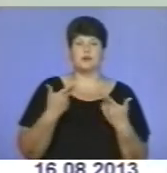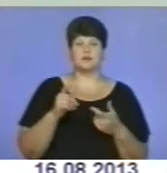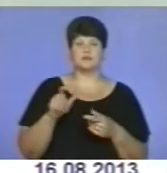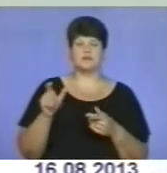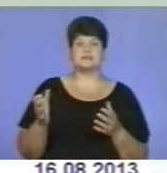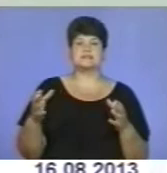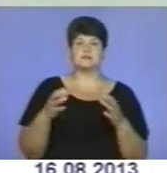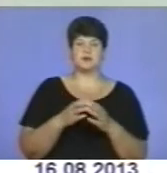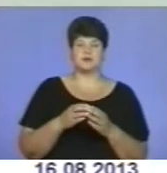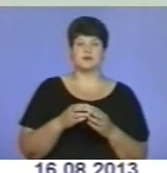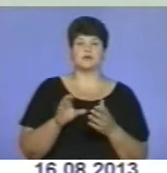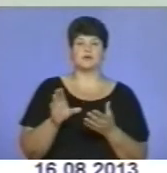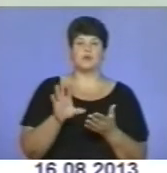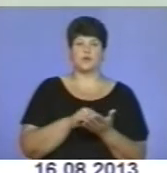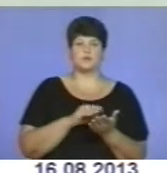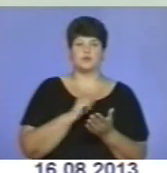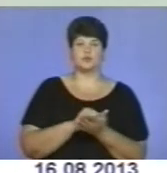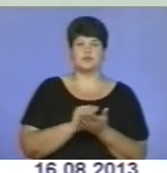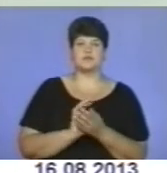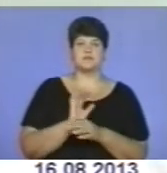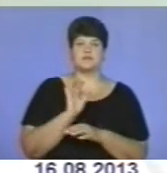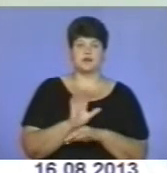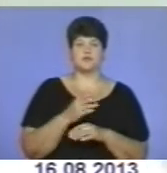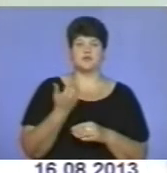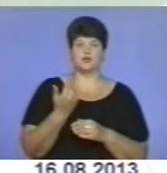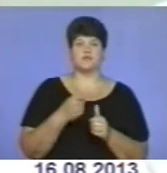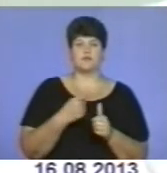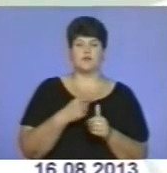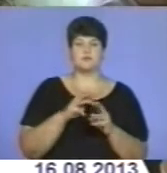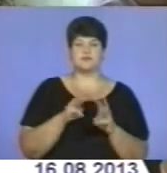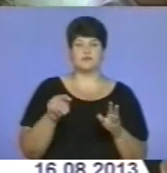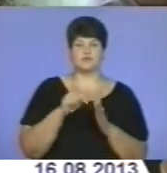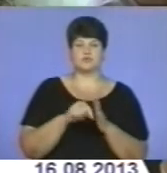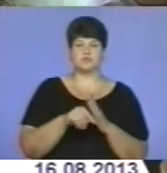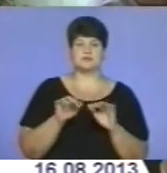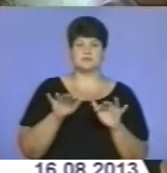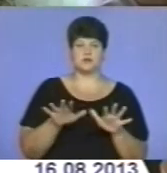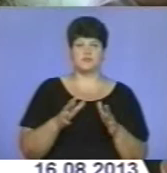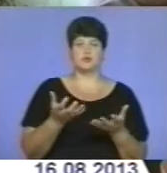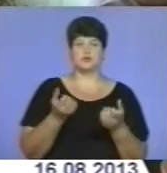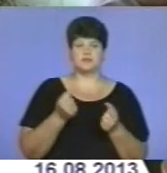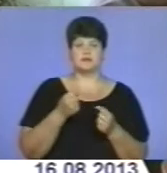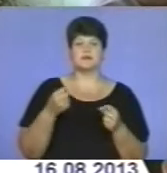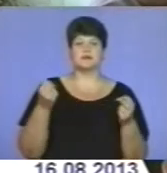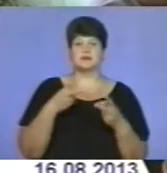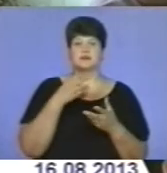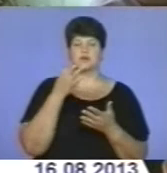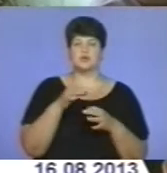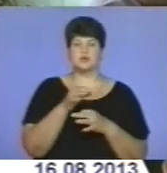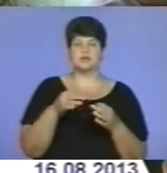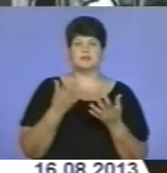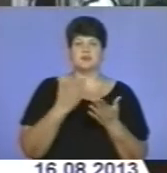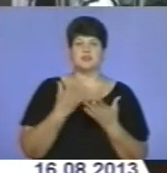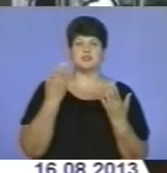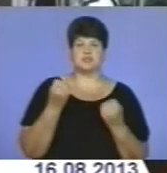зібрати копії неявних документів та надіслати на його ім'я у Міністерство внутрішніх справ. Отримати кваліфіковану консультацію мали можливість жителі ще